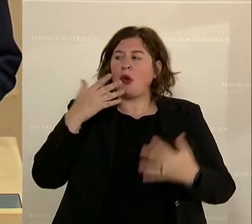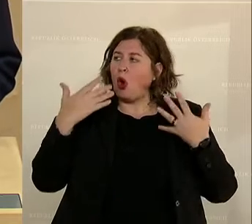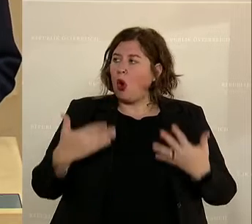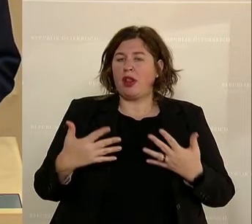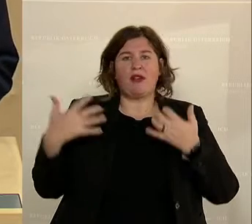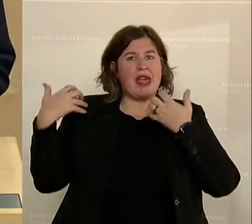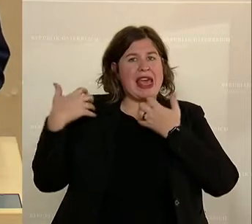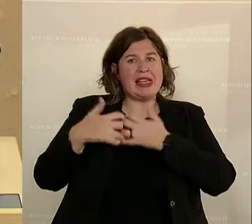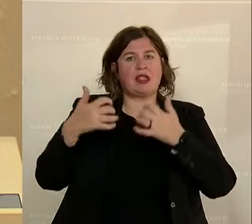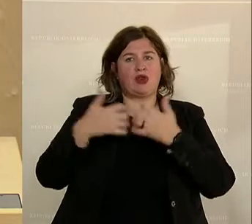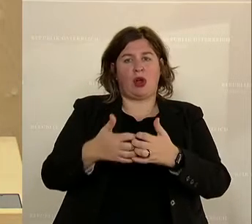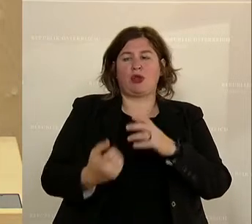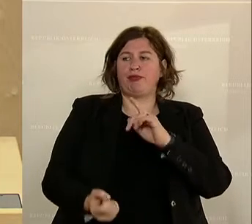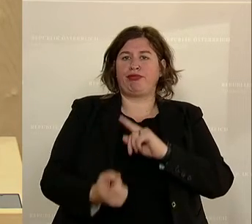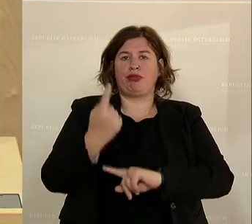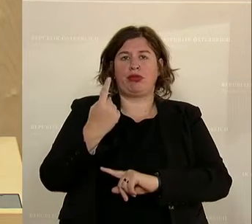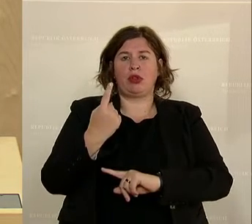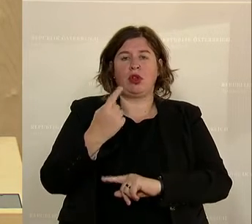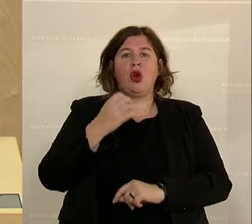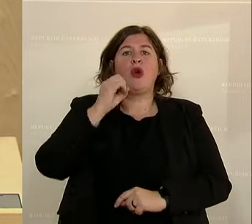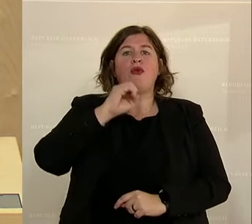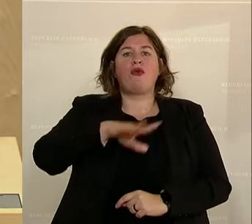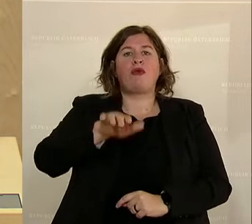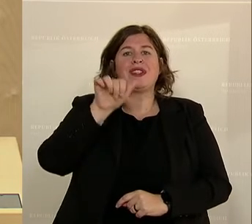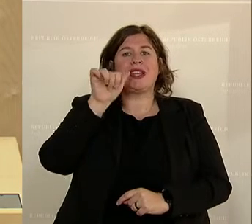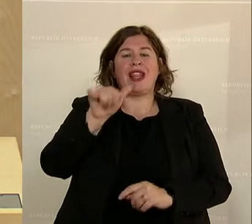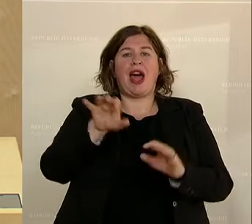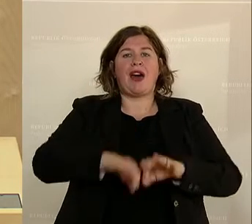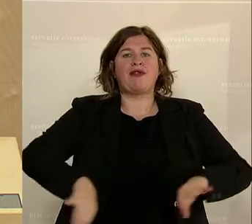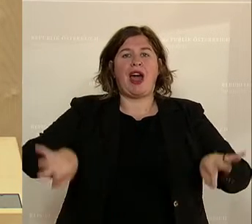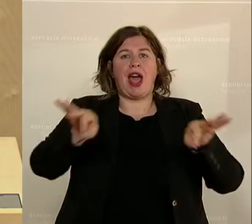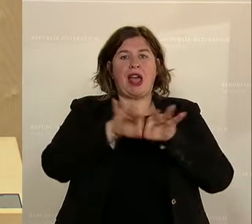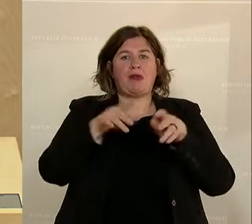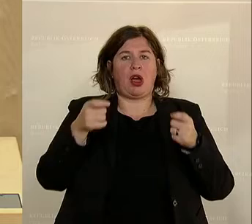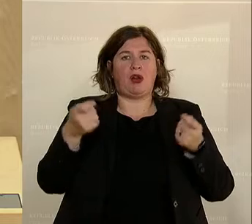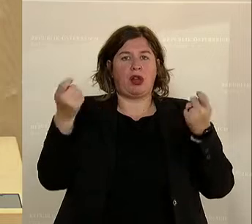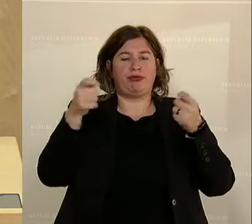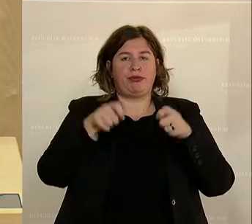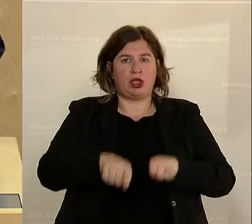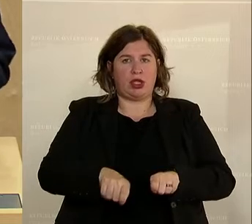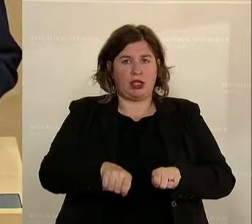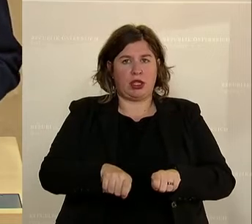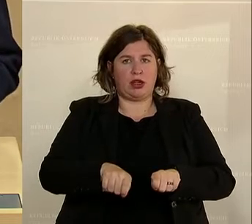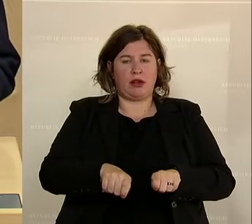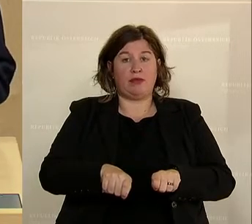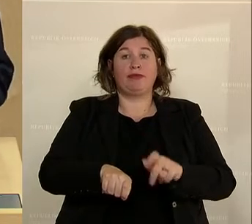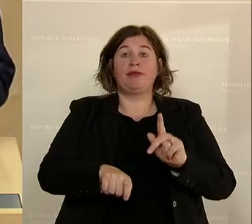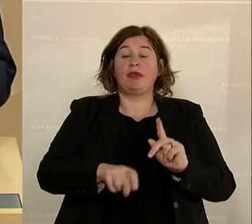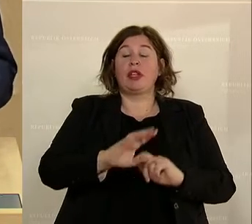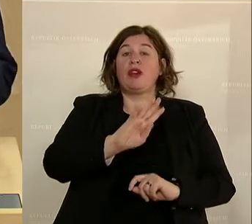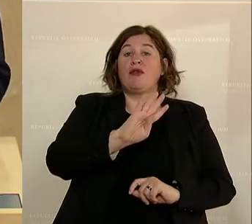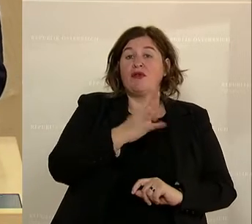Ereignis, dass wir eine 15a-Vereinbarung beschließen können, nämlich das vierte